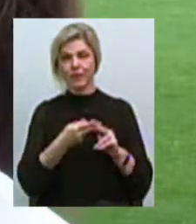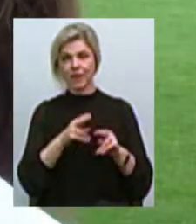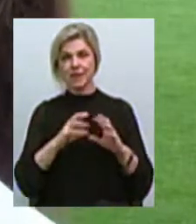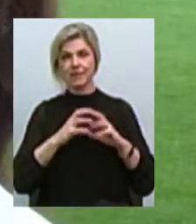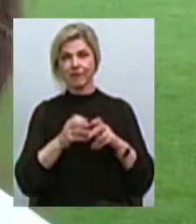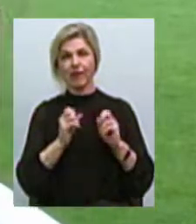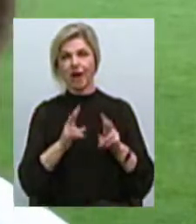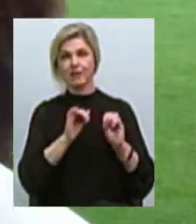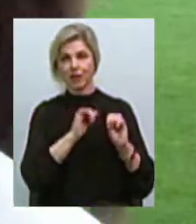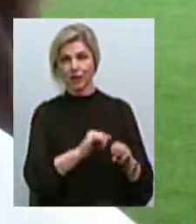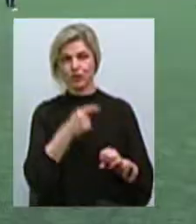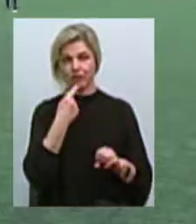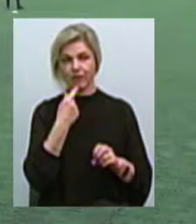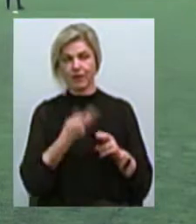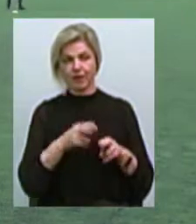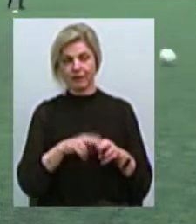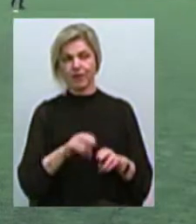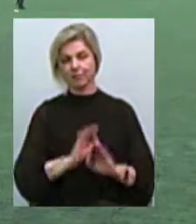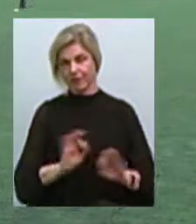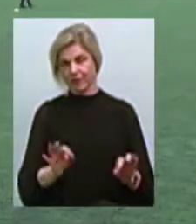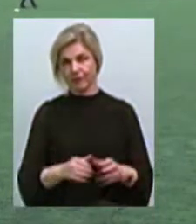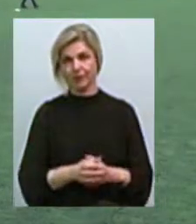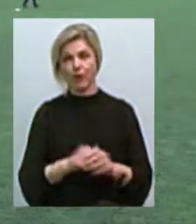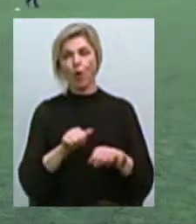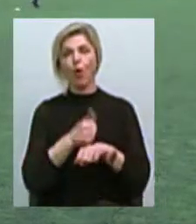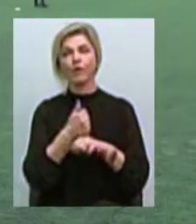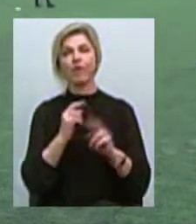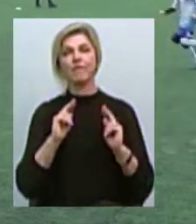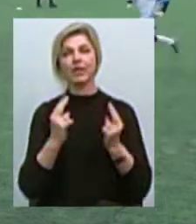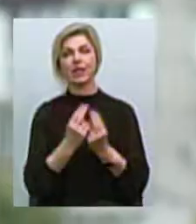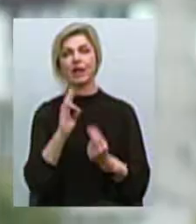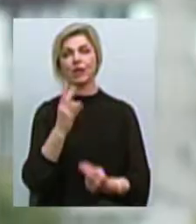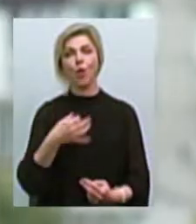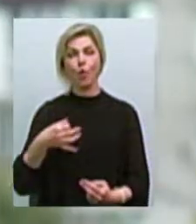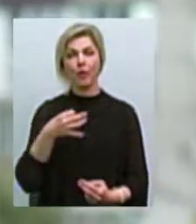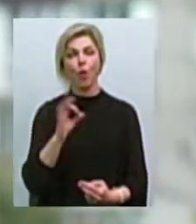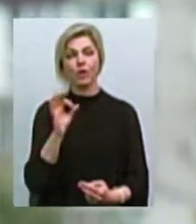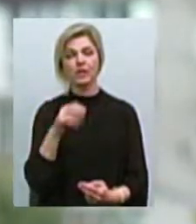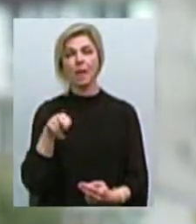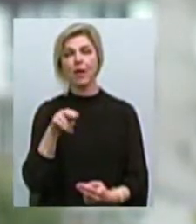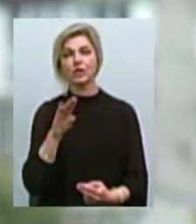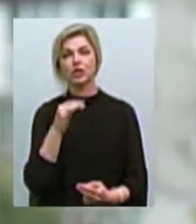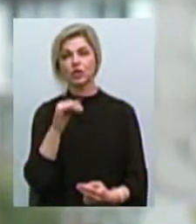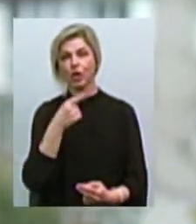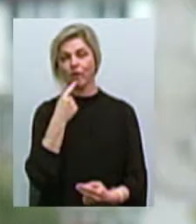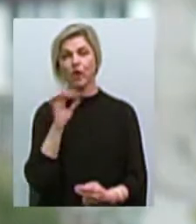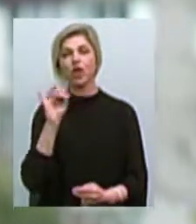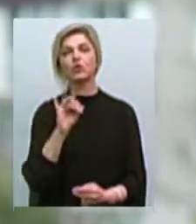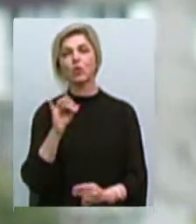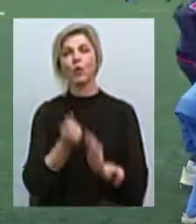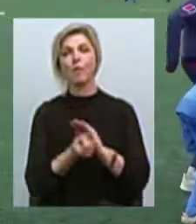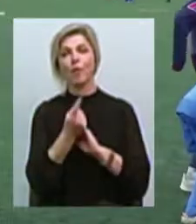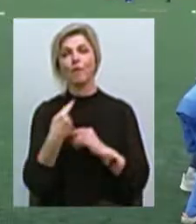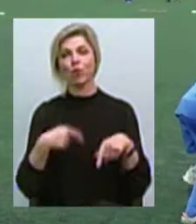захисник кажу, що це Сергій Рамос. Голова Федерації футболу Миколаївської області Олександр Пасічний говорить про історію появу футболу на